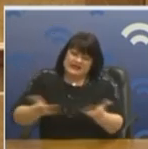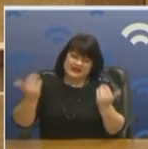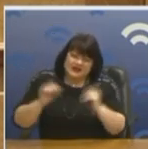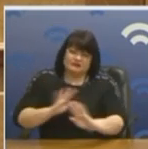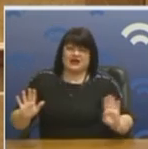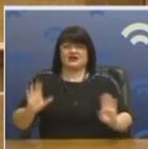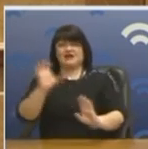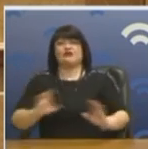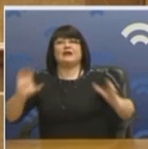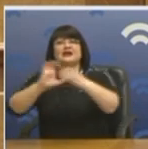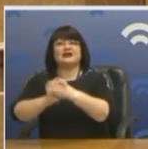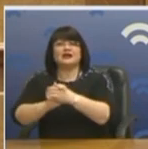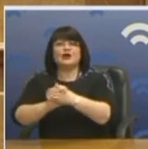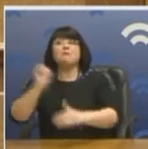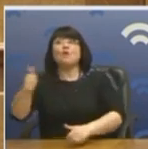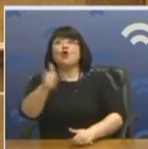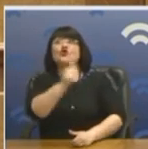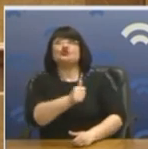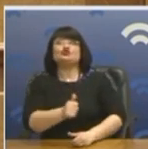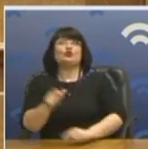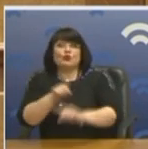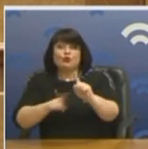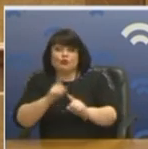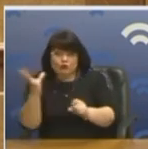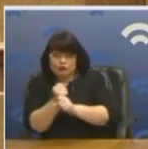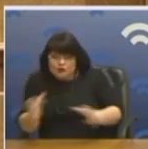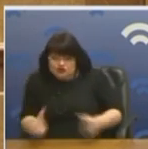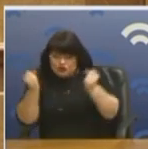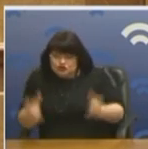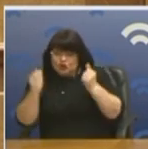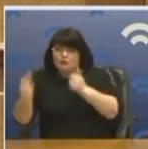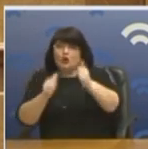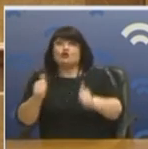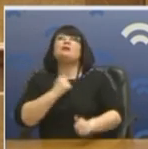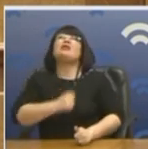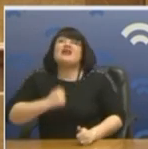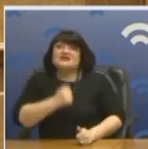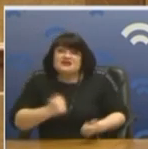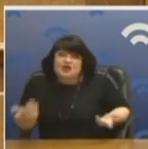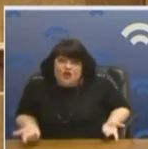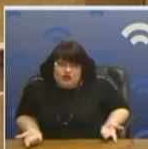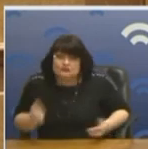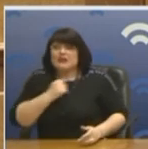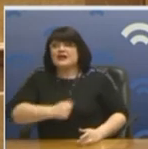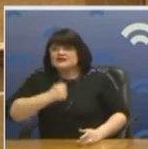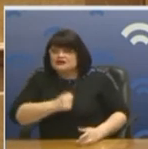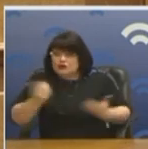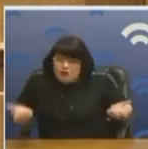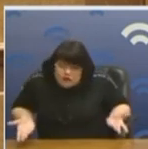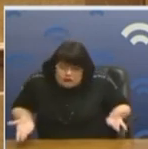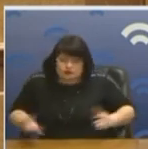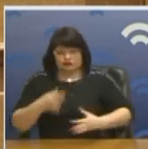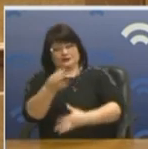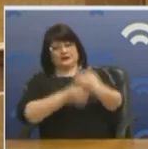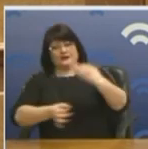υπάρχει το σώσον εαυτό σωθήτο. Όποιος σωθεί είναι. Δυστυχώς. Δυστυχώς. Και επικαλεστήκατε βέβαια την